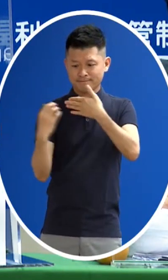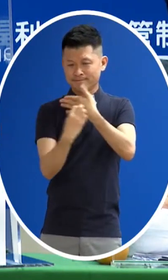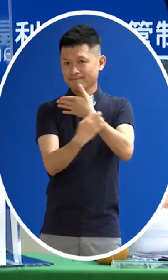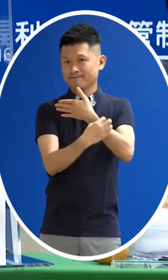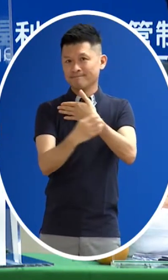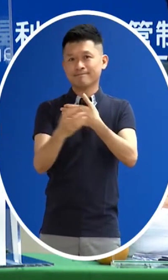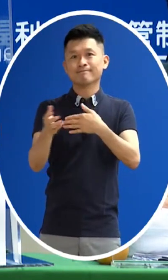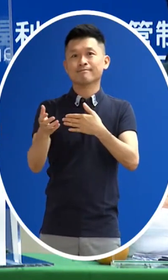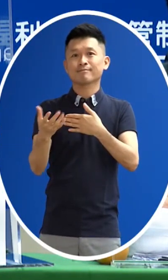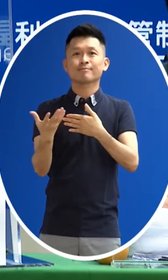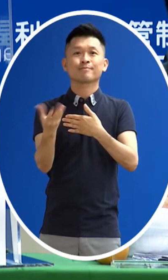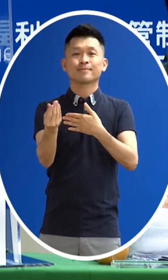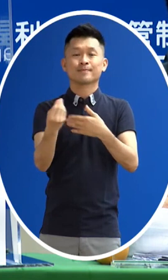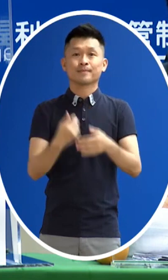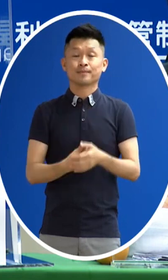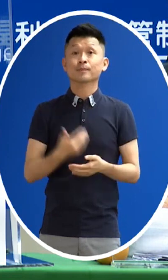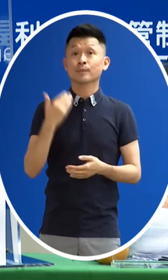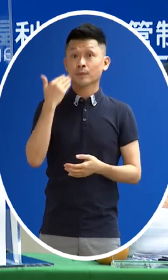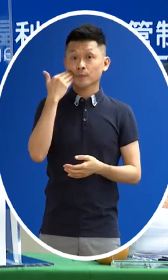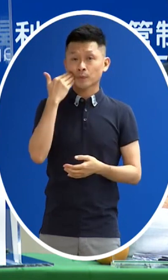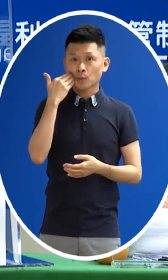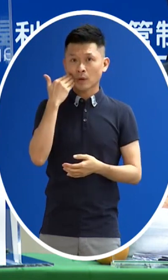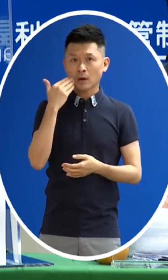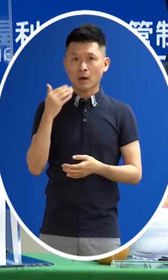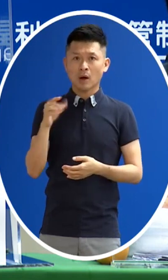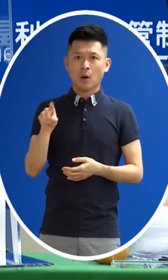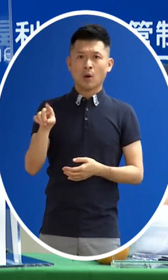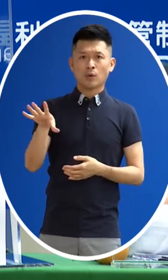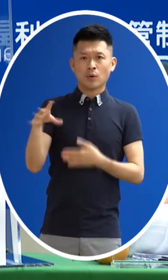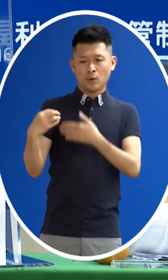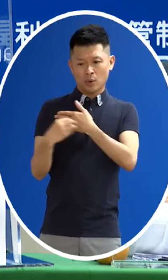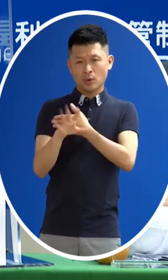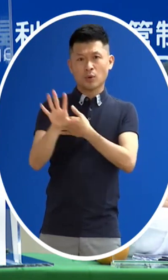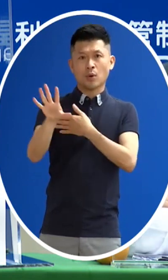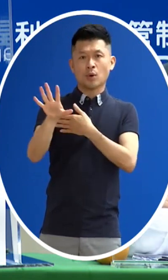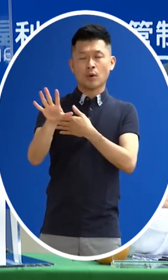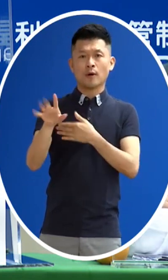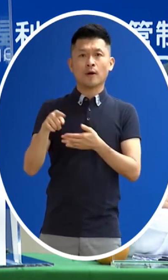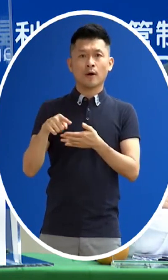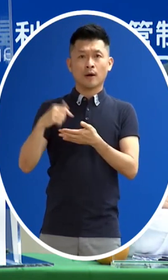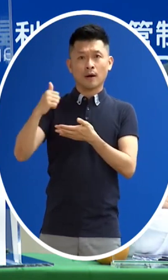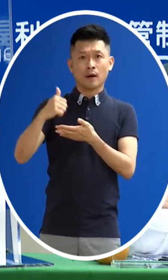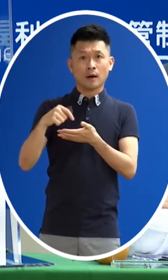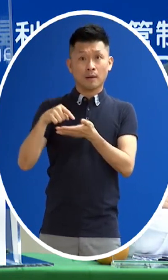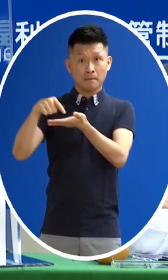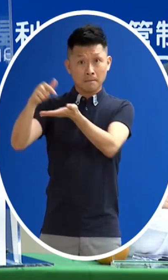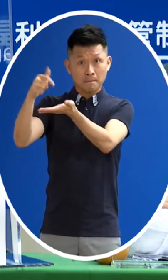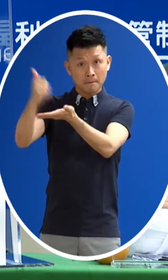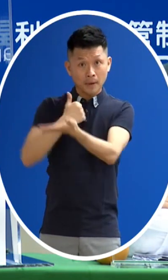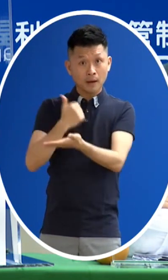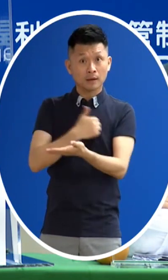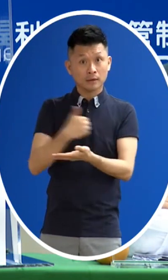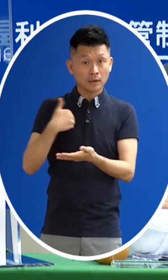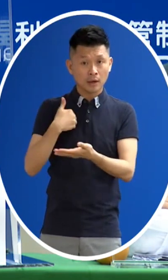樣但是如果中間有這樣的可能性 那可以爭取到貨源 那我們也不放棄